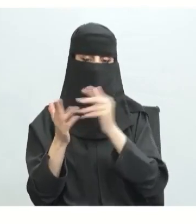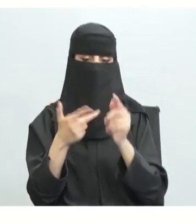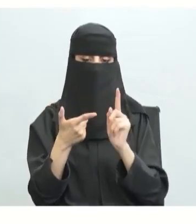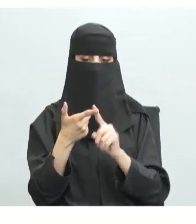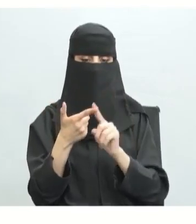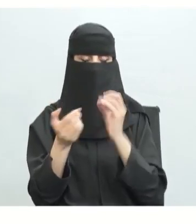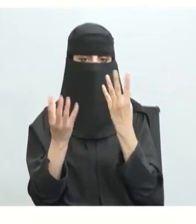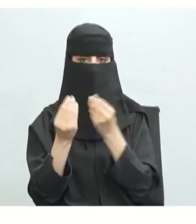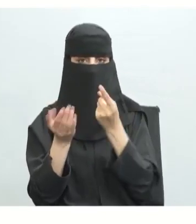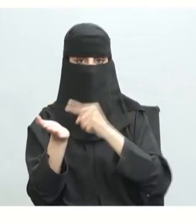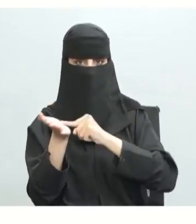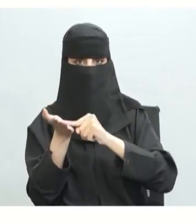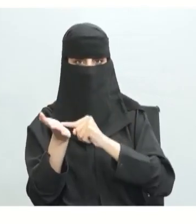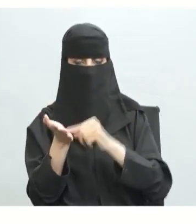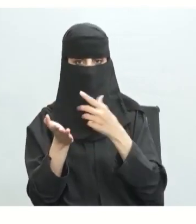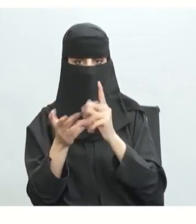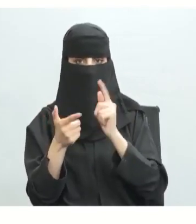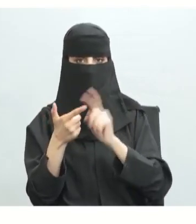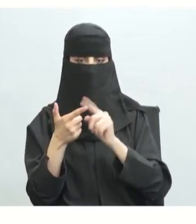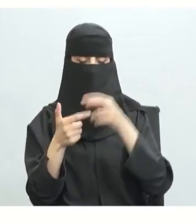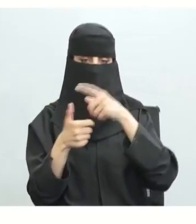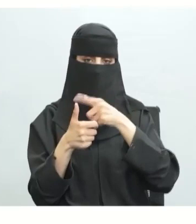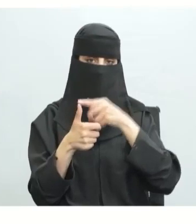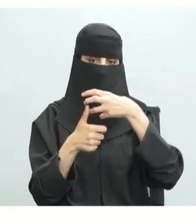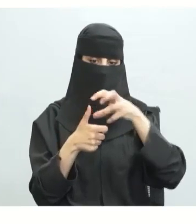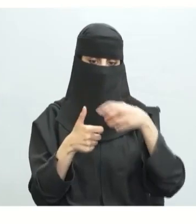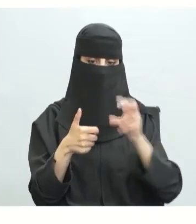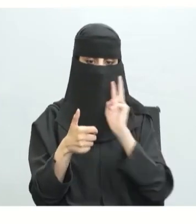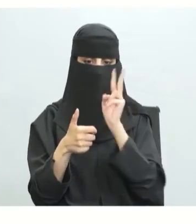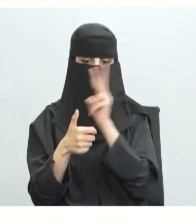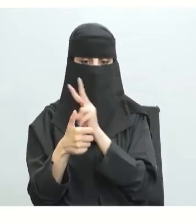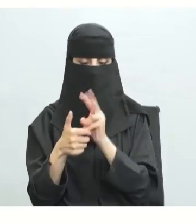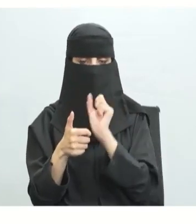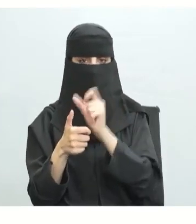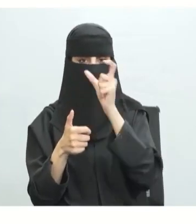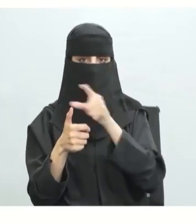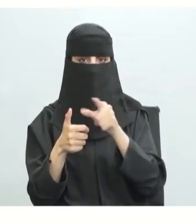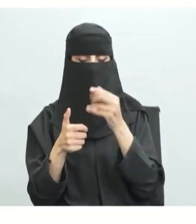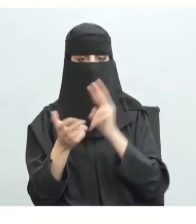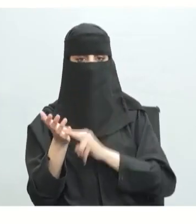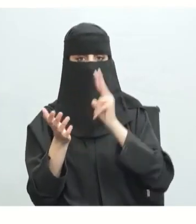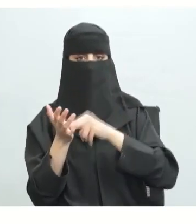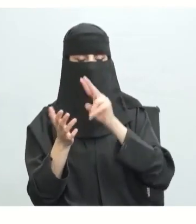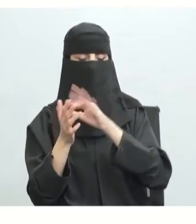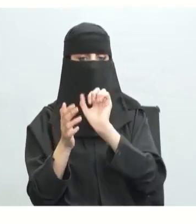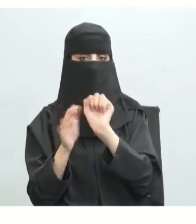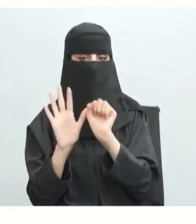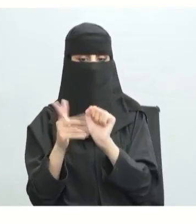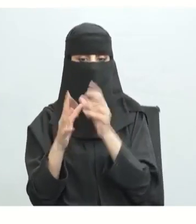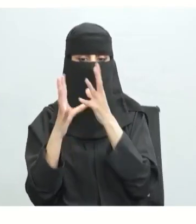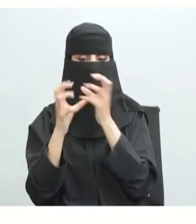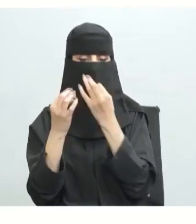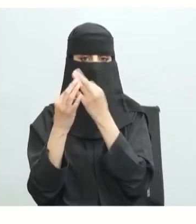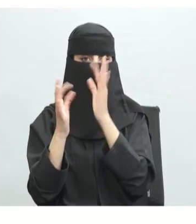منها الجمع المفتاحية وطريقة التنظيم وعراف النص والعناصر الفنية وكذلك يمكن القارئ أن يقفز عن وهذه